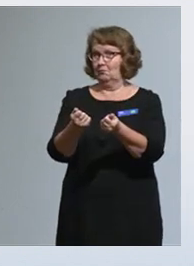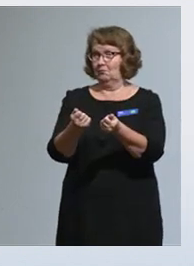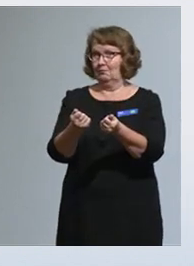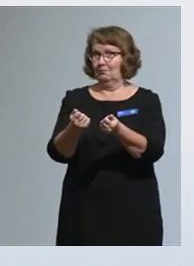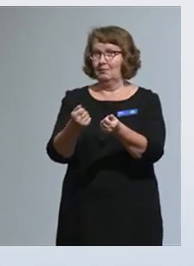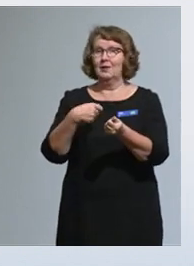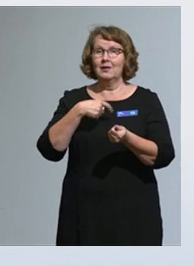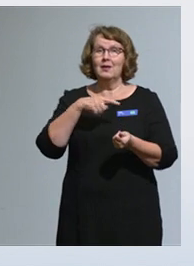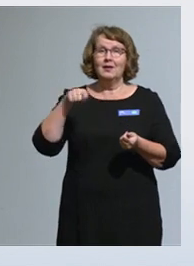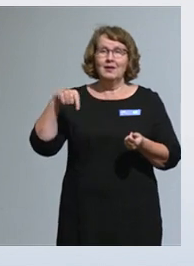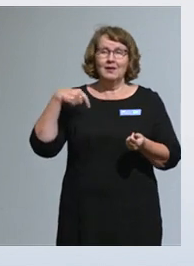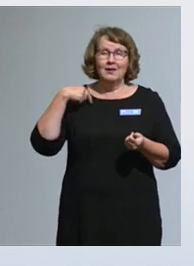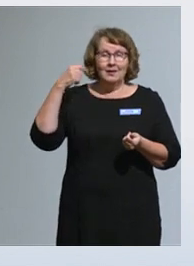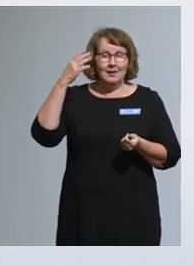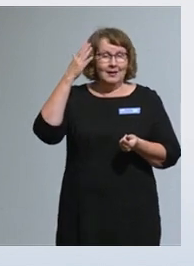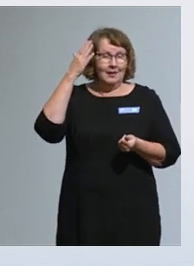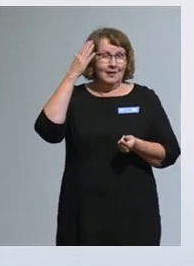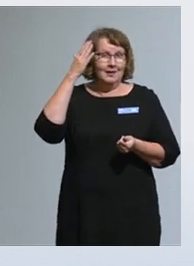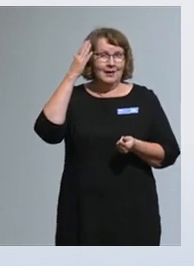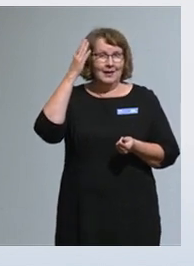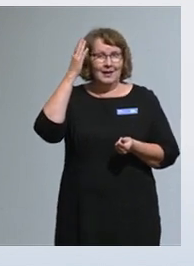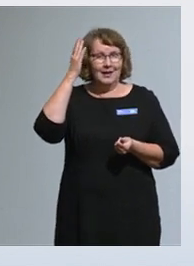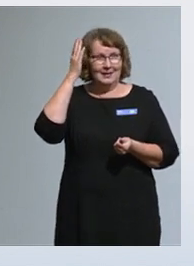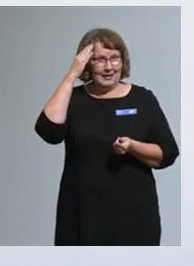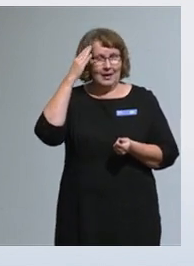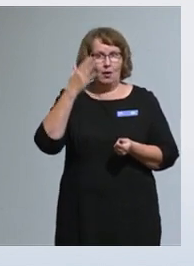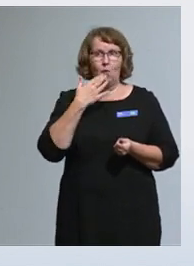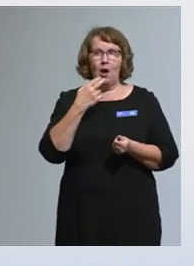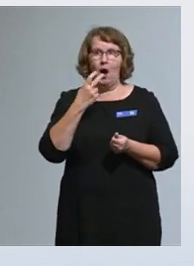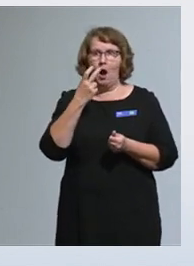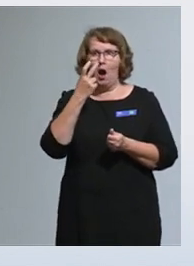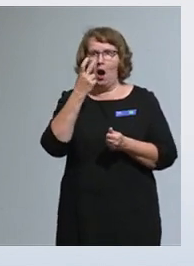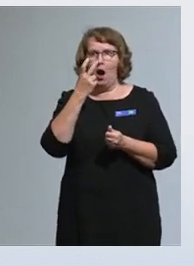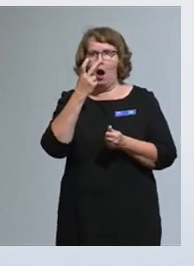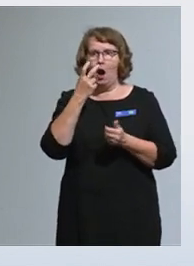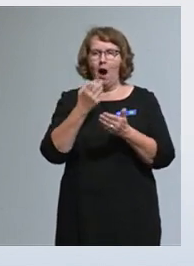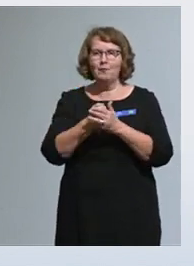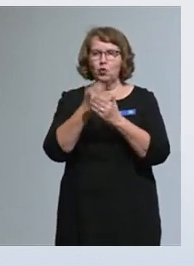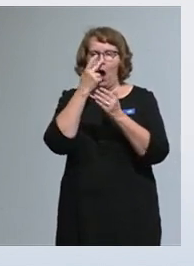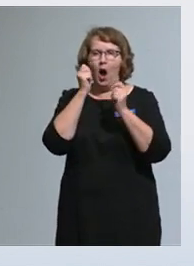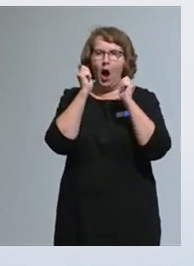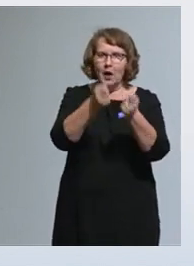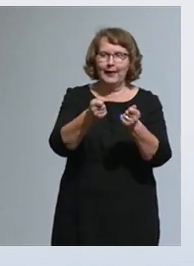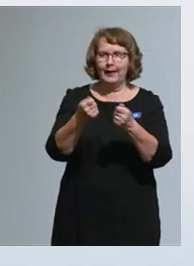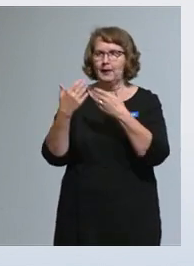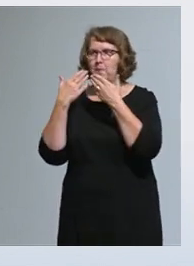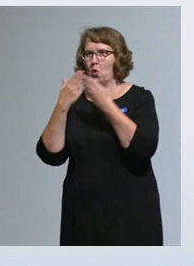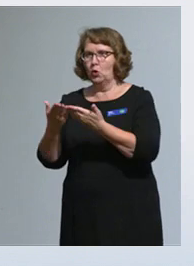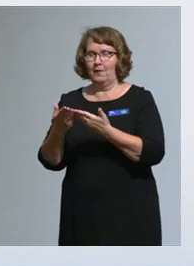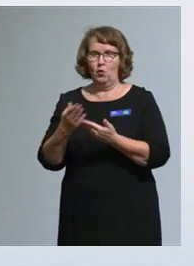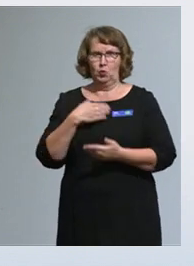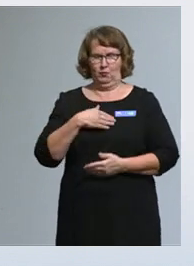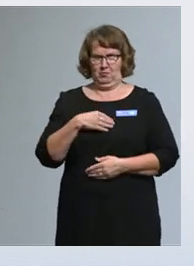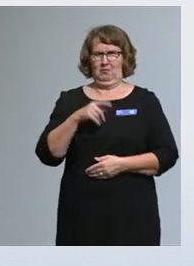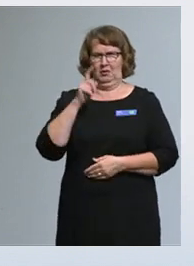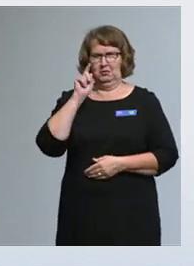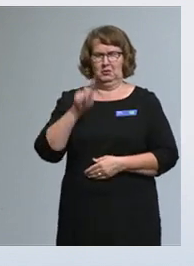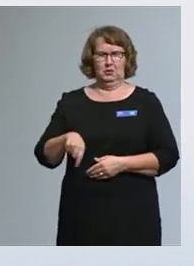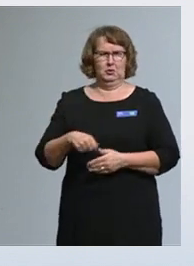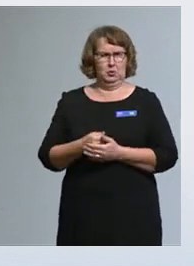ehkä jostakin, joka ei avustuksia ole hakenut tai myöntänyt, niin voi kuulostaa vähän hassulta, mutta kun me tässä